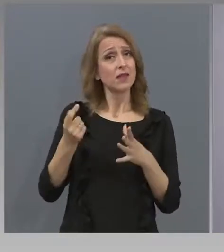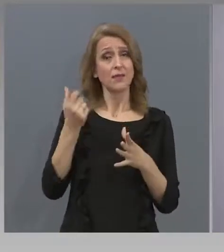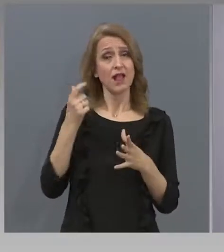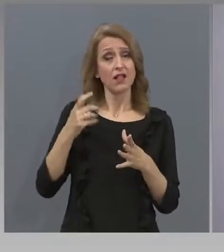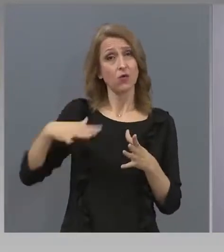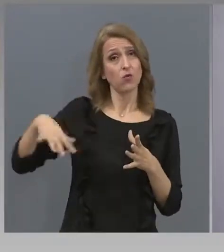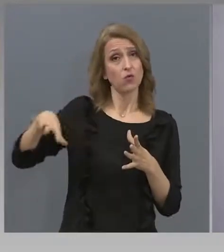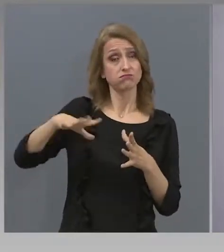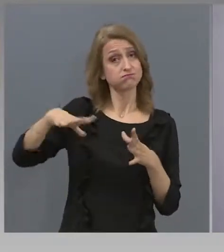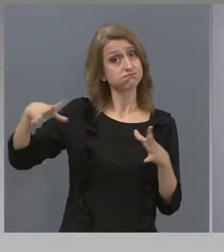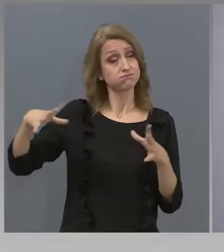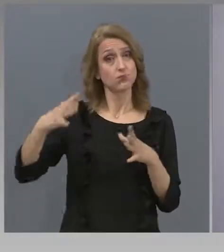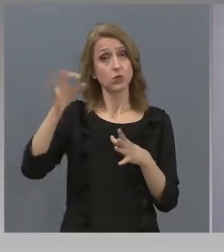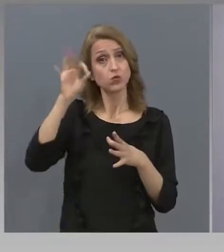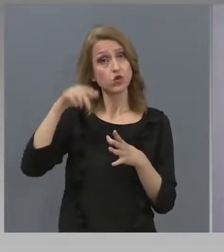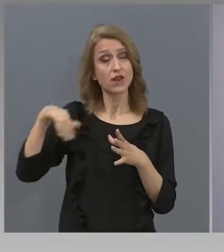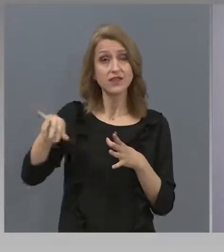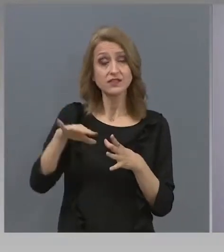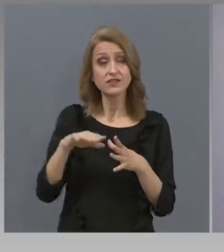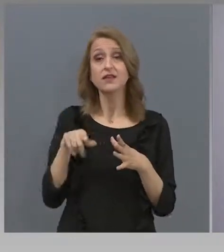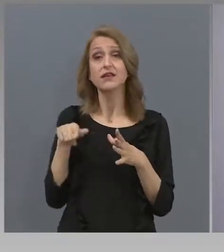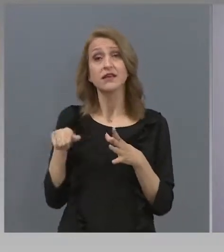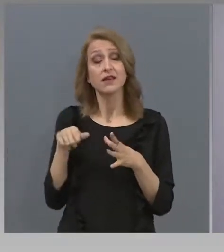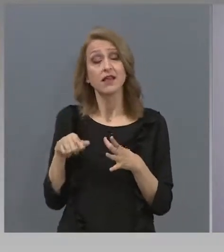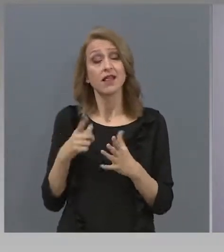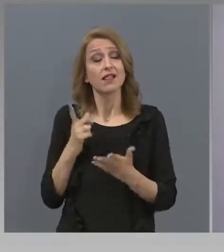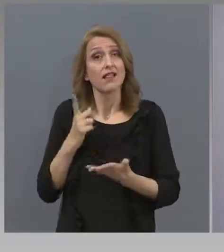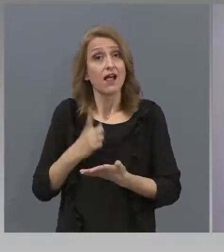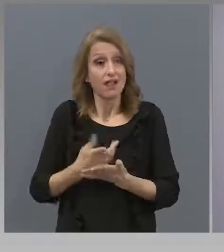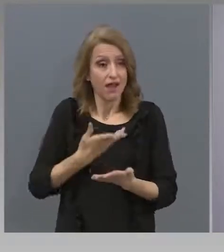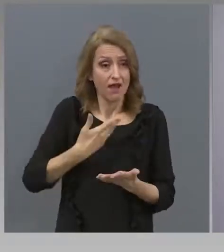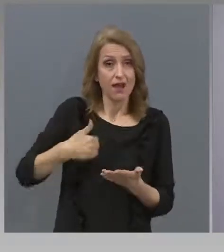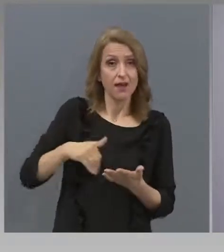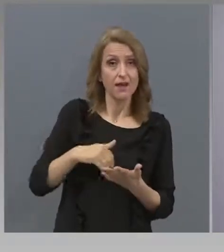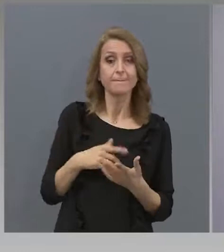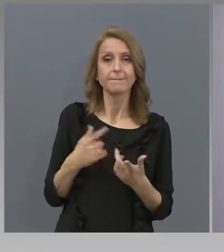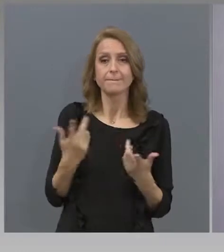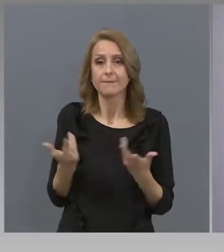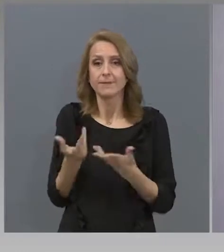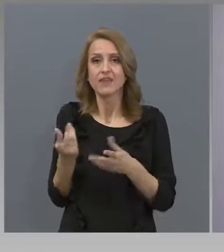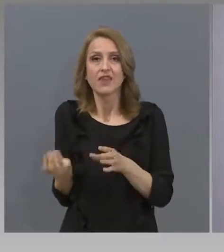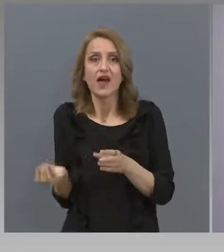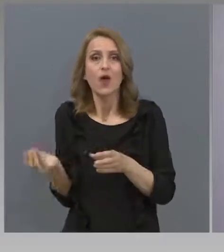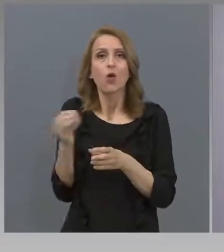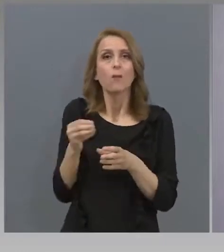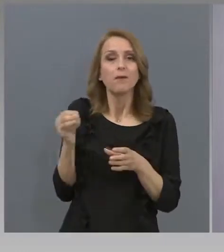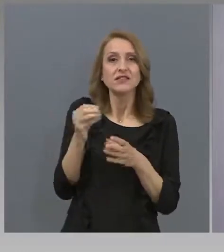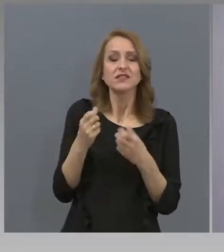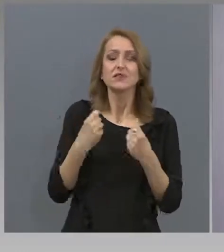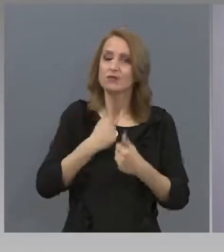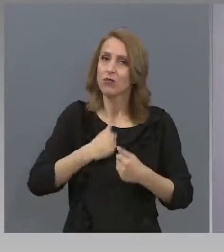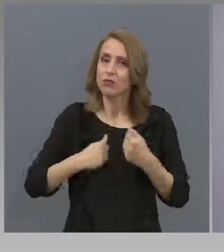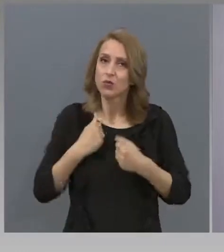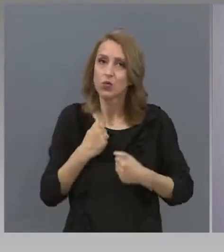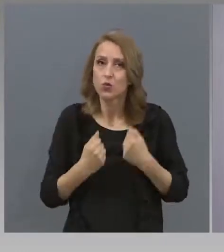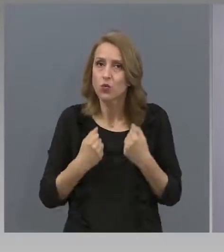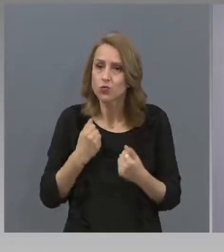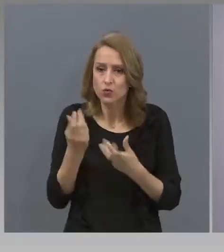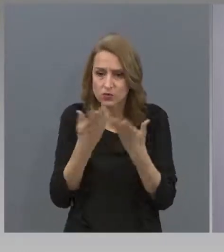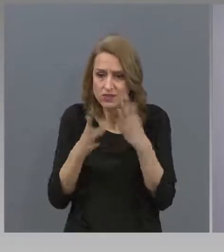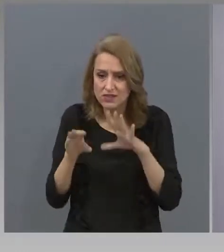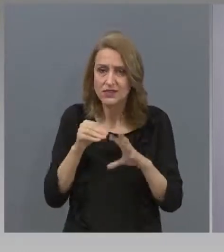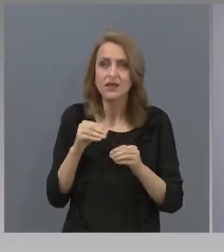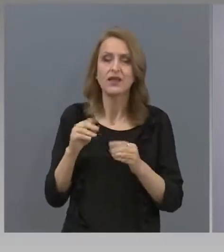за които се налага да компенсират дефицитите им, трудности им, учителите